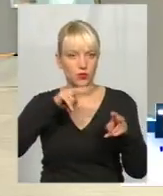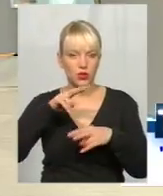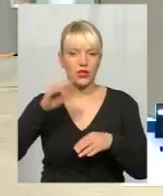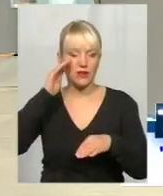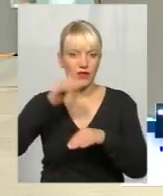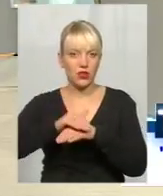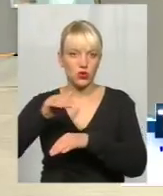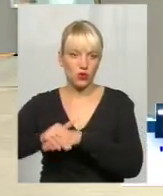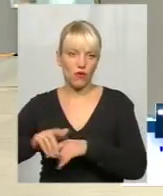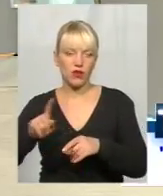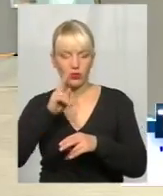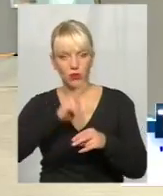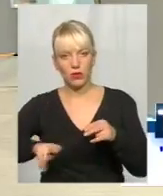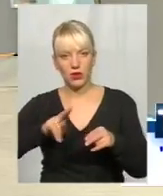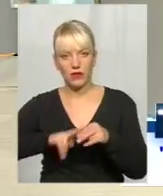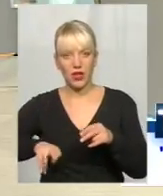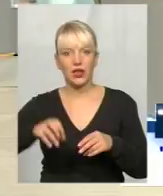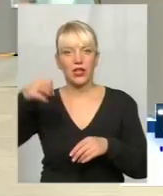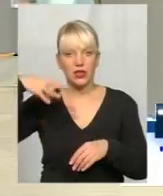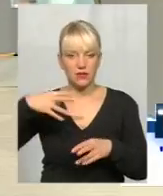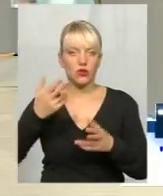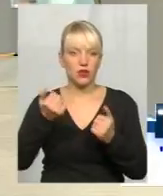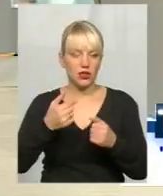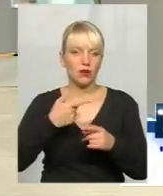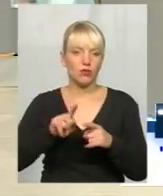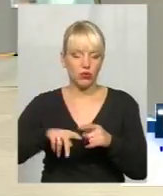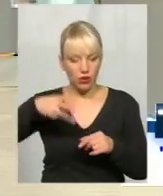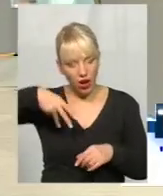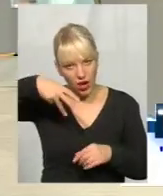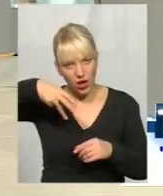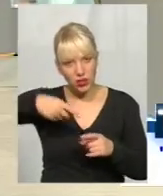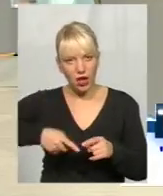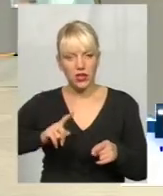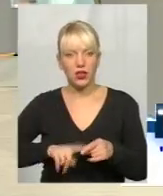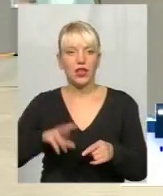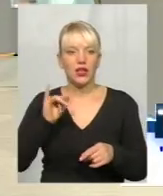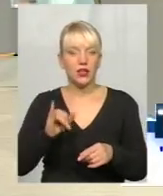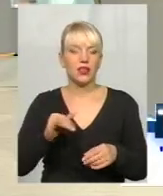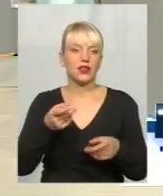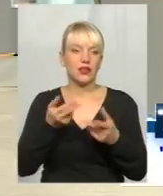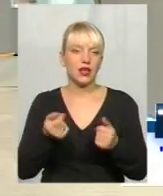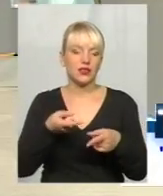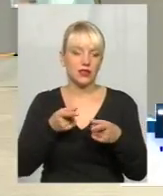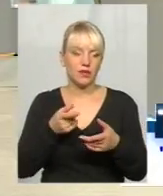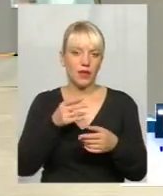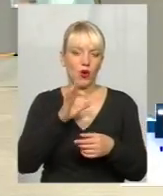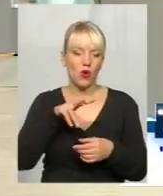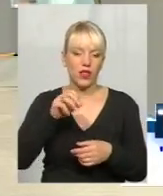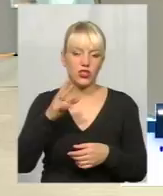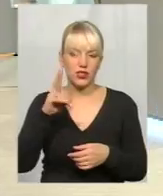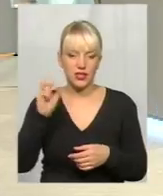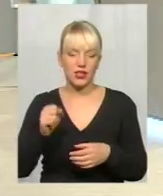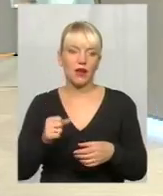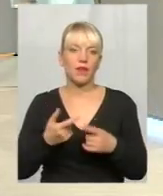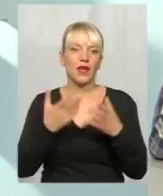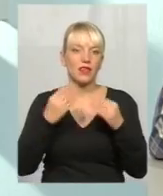пропадало світло, врахували під ліхтариками. У нас, власне, були, от, наприклад, у Лишинської громади, візьмемо, в день були